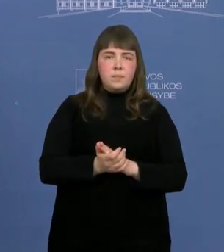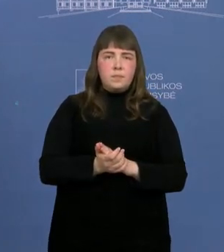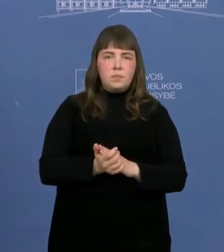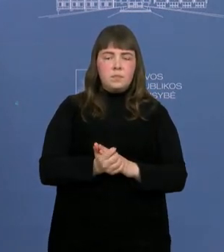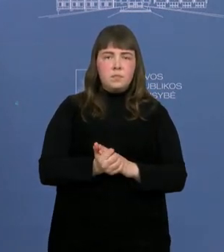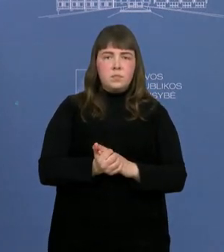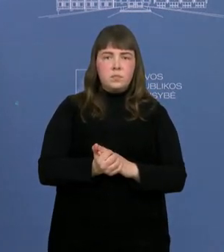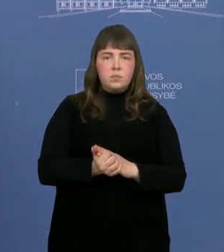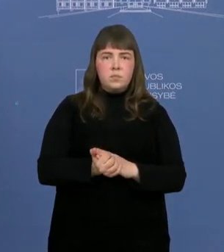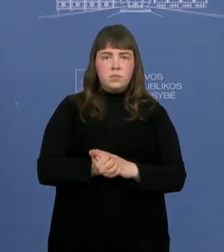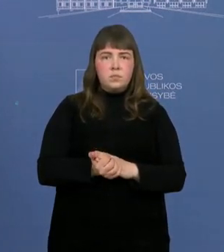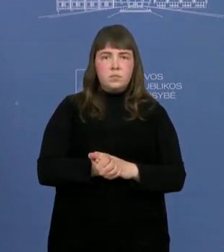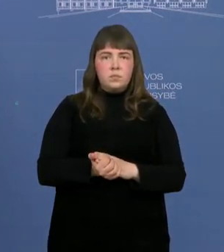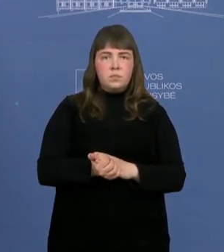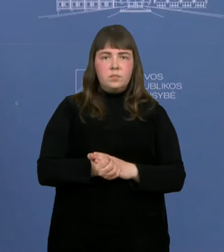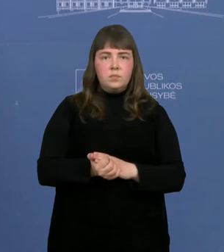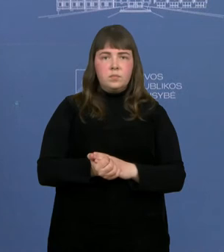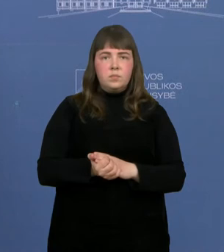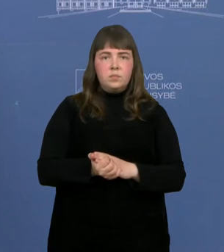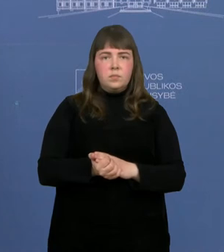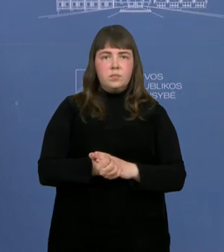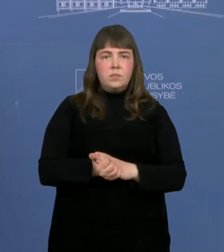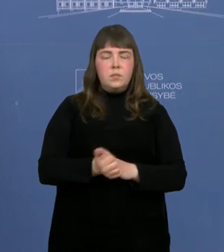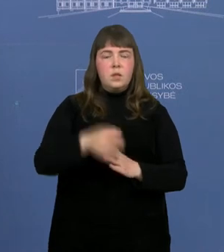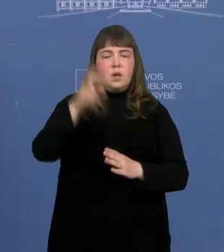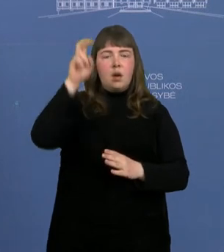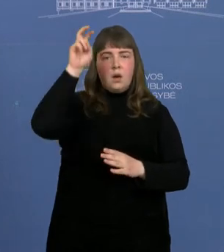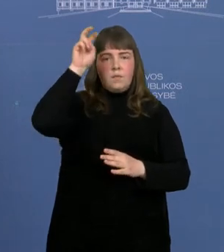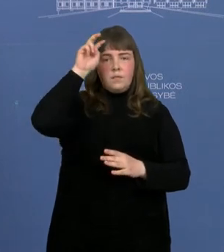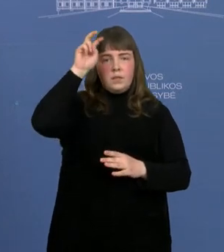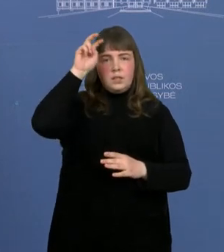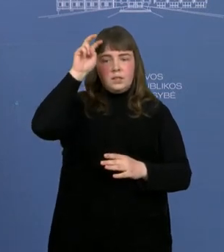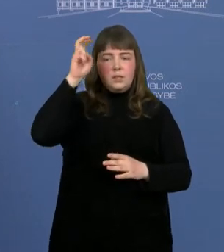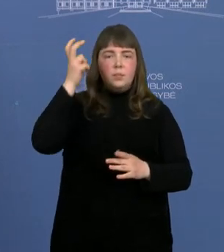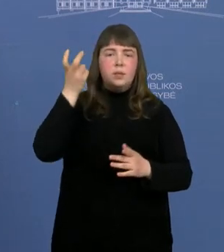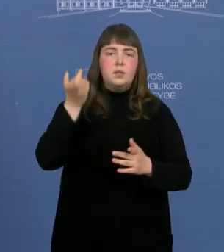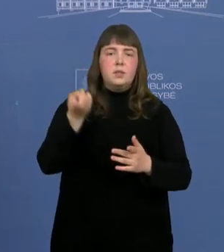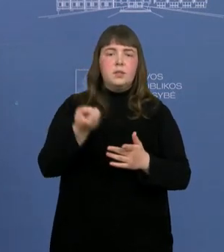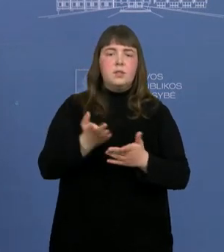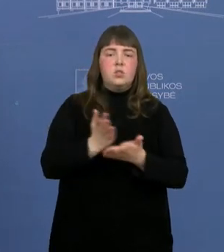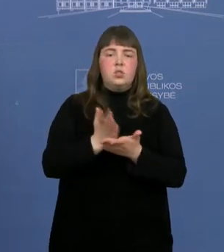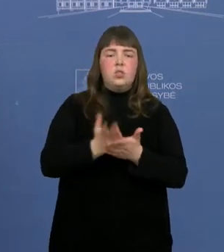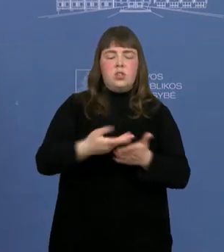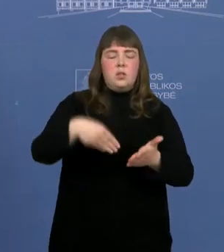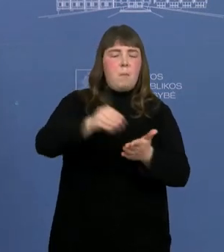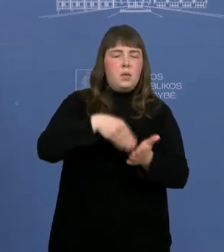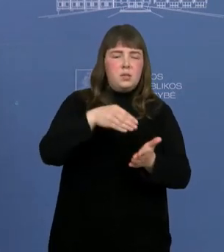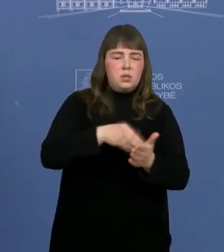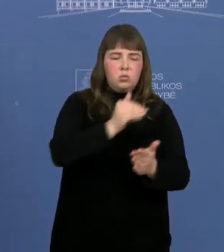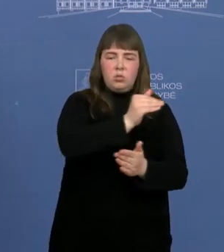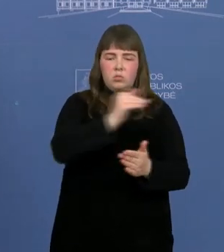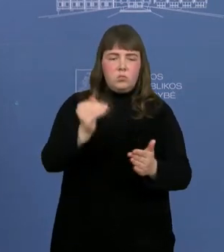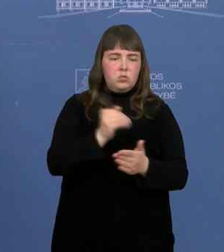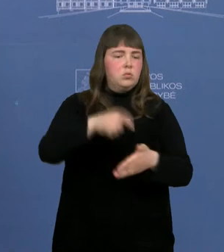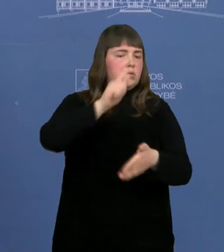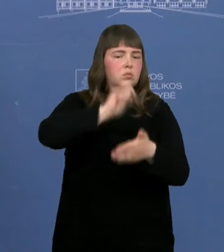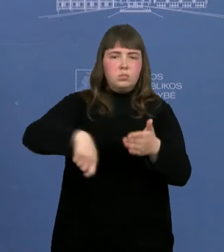liekninamas valstybės aparatas, neikinamas besidubliuojančios funkcijos ir